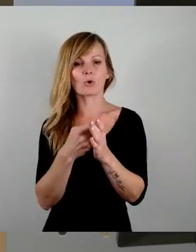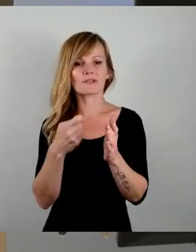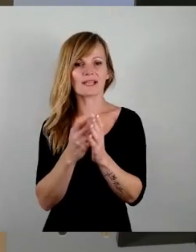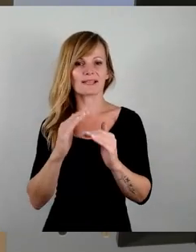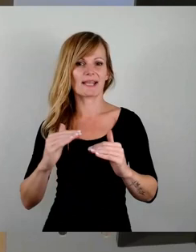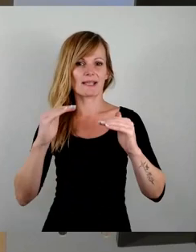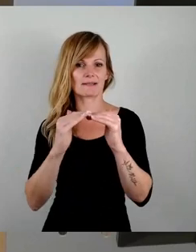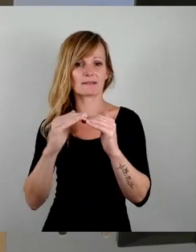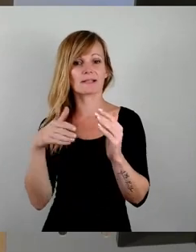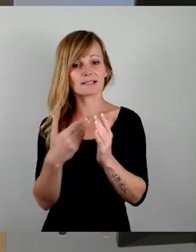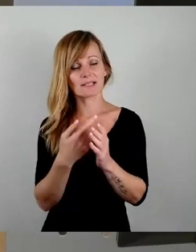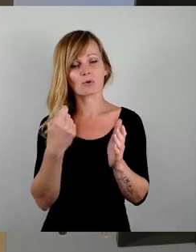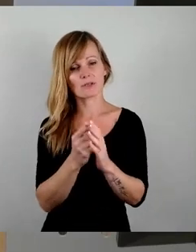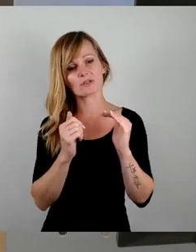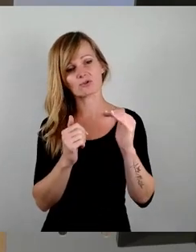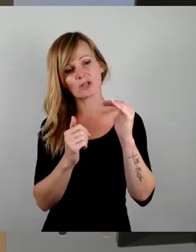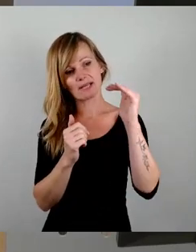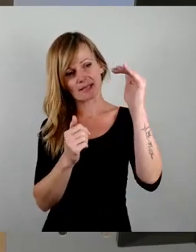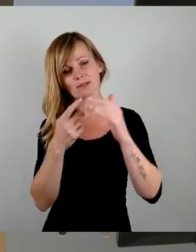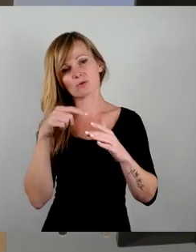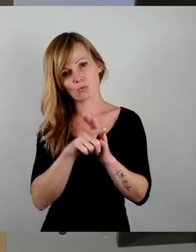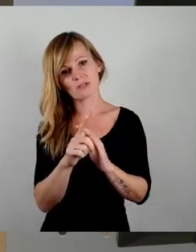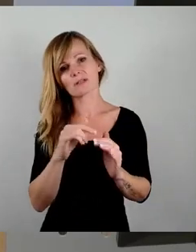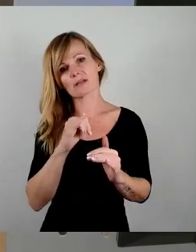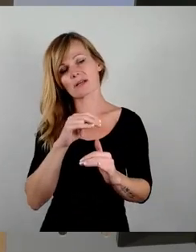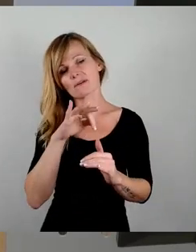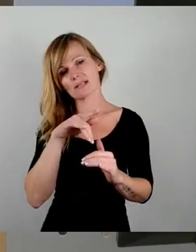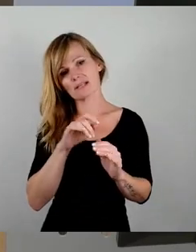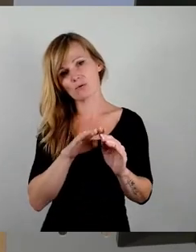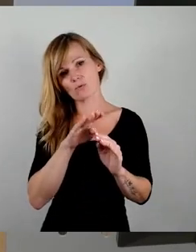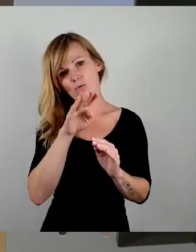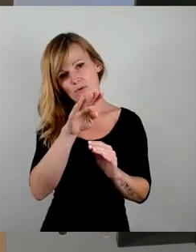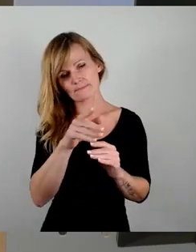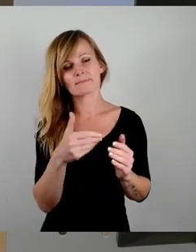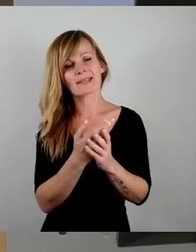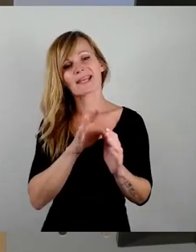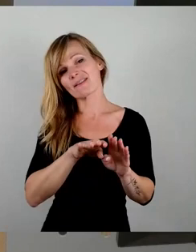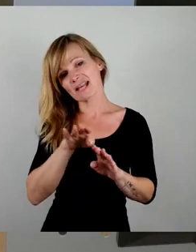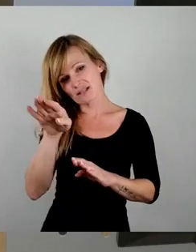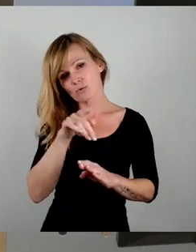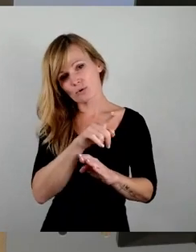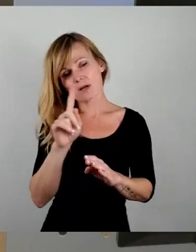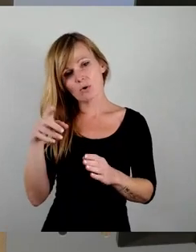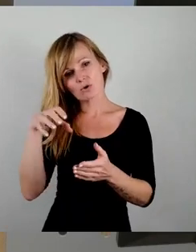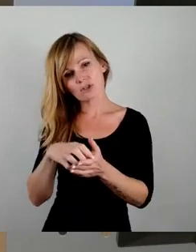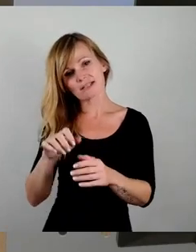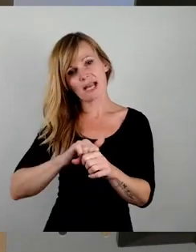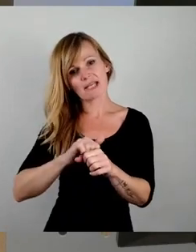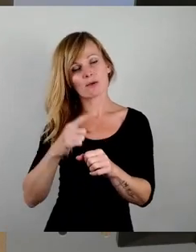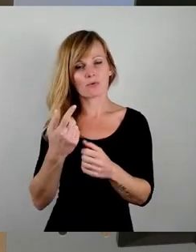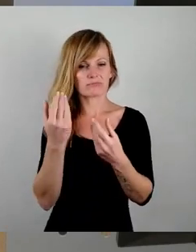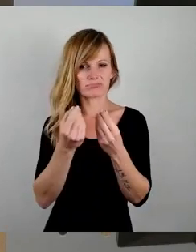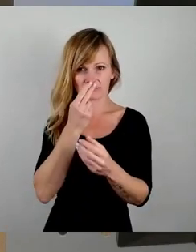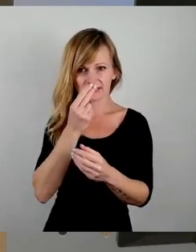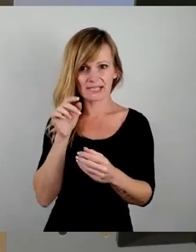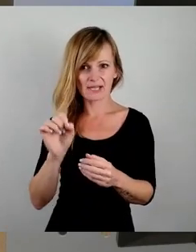durch die Inflation, ja, das stimmt, und die Inflation ist auch bei der Stadtreinigung spürbar. Die